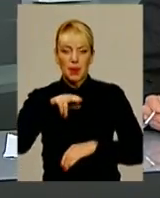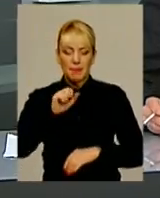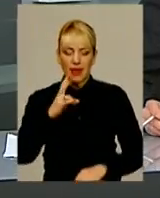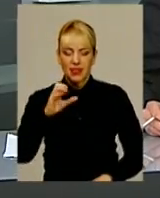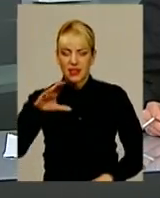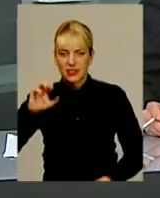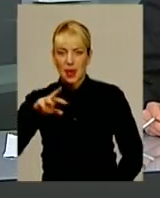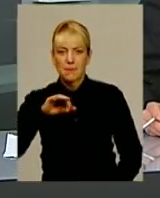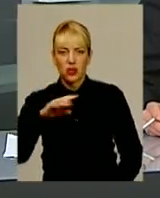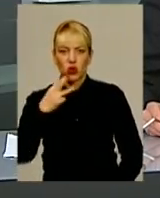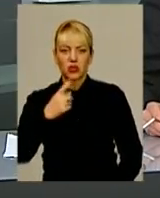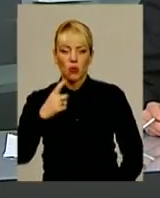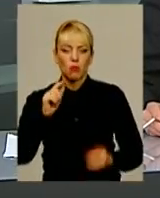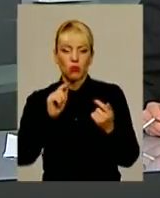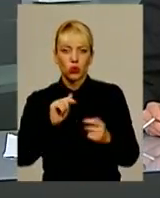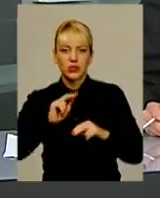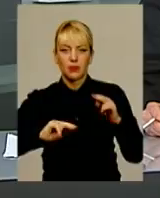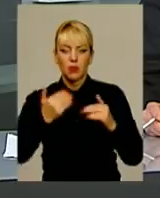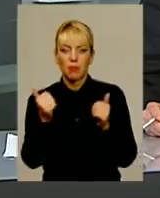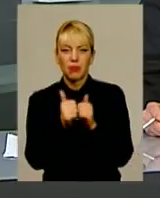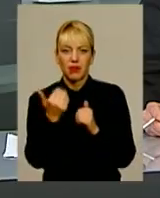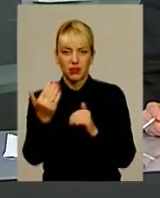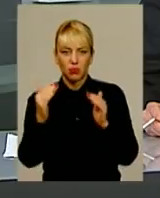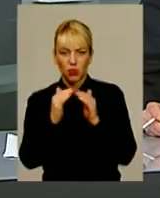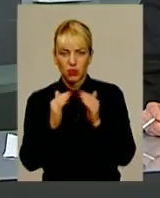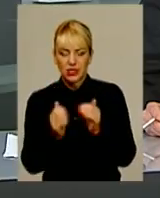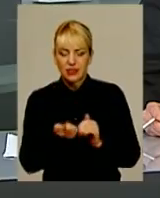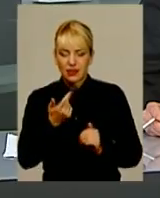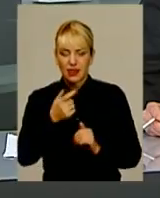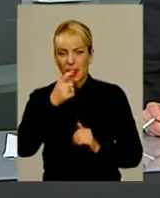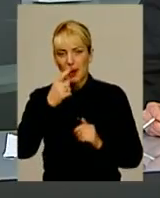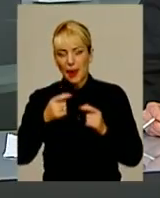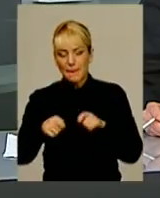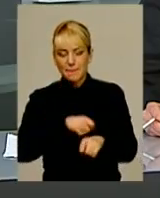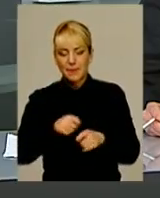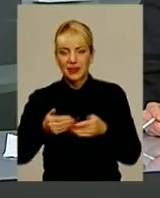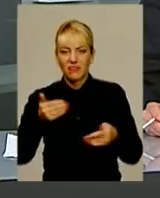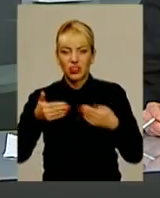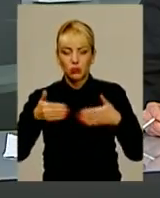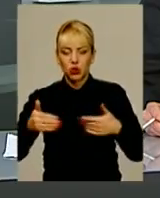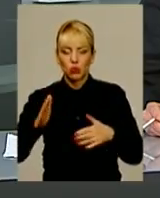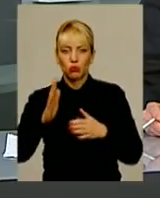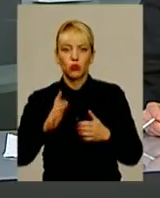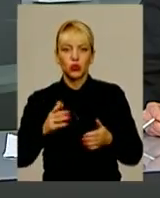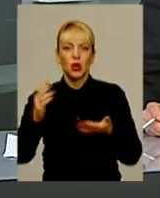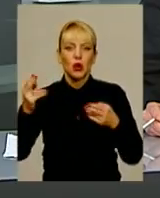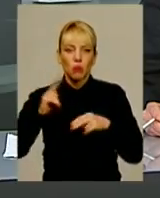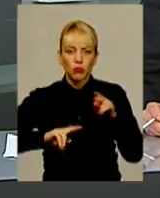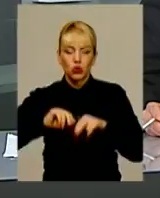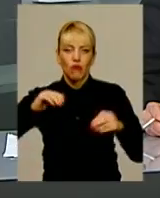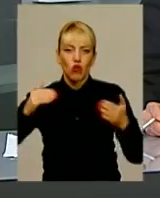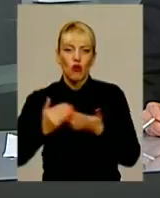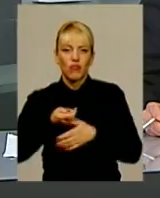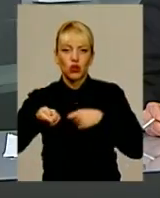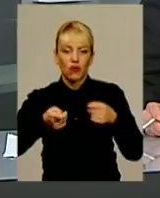проти забудови біля їхнього помешкання. За кілька метрів від під'їзду невдовзі зросте торговий центр. Забудовник запевняє, він буде